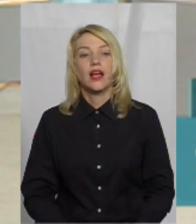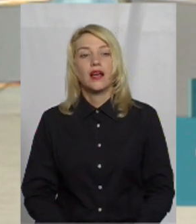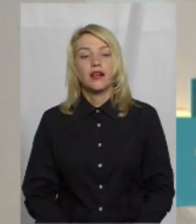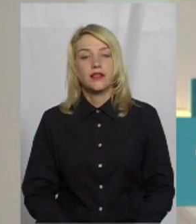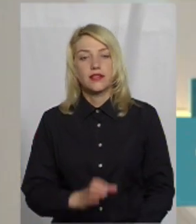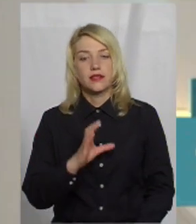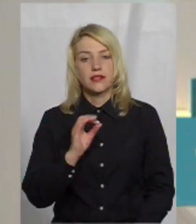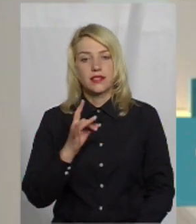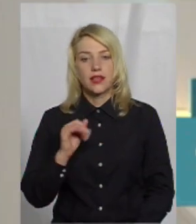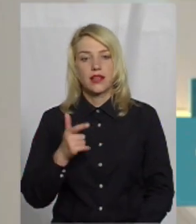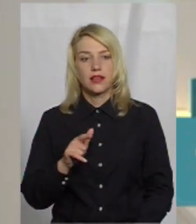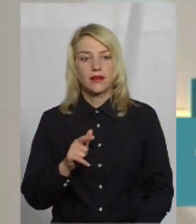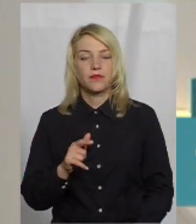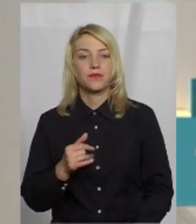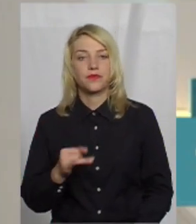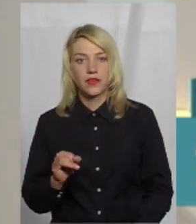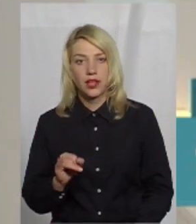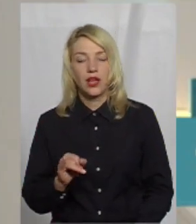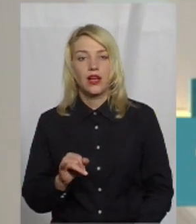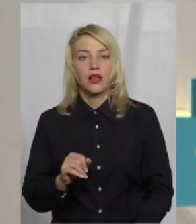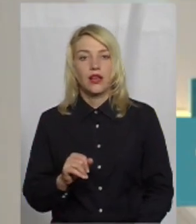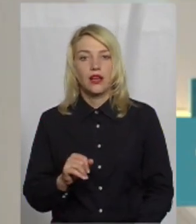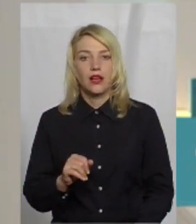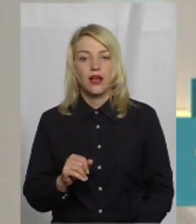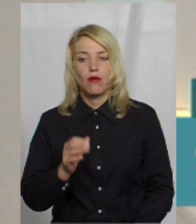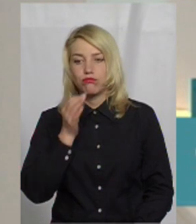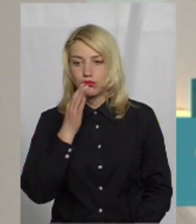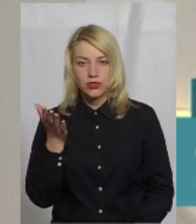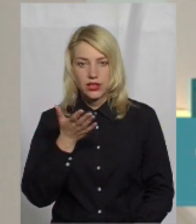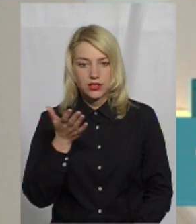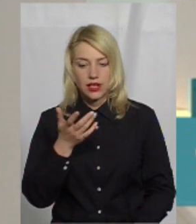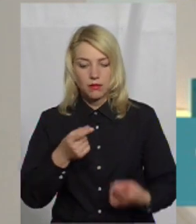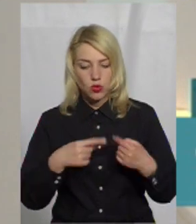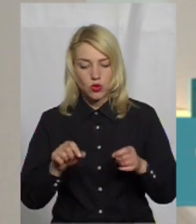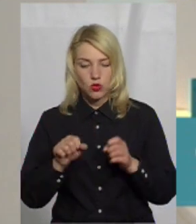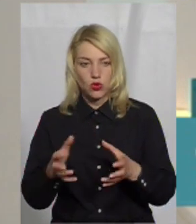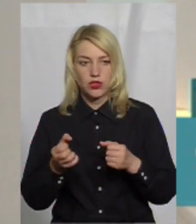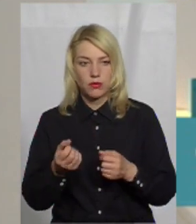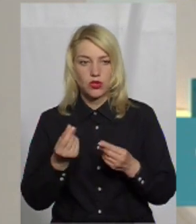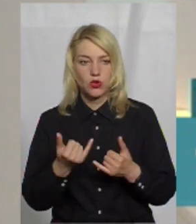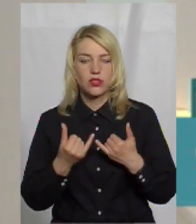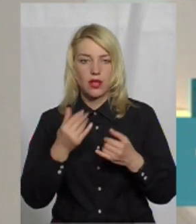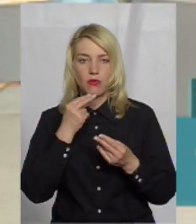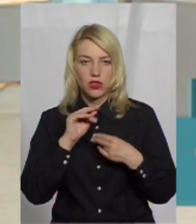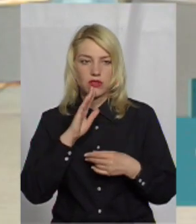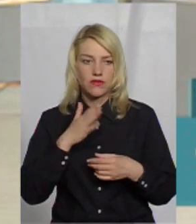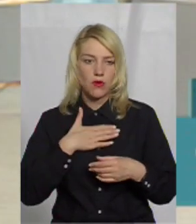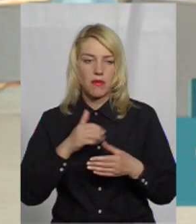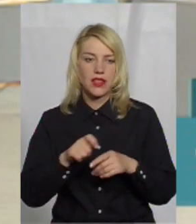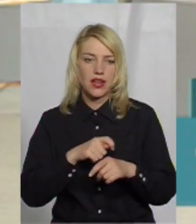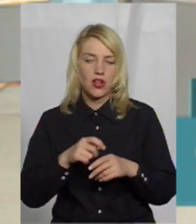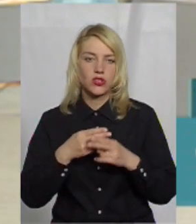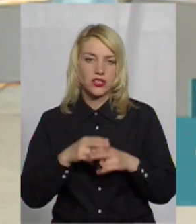будь-яка, отакий будь-який підрозділ може отримати гроші для покращення своєго матеріально-технічного